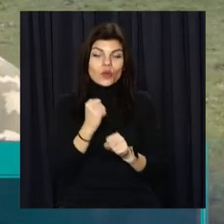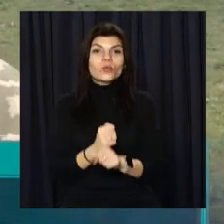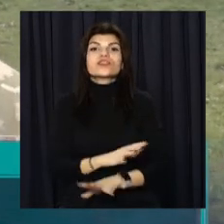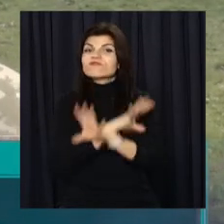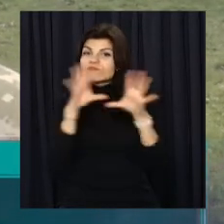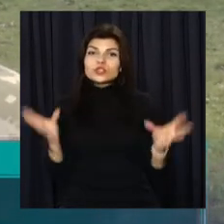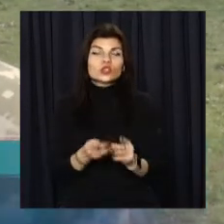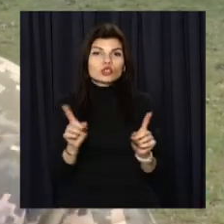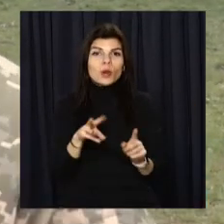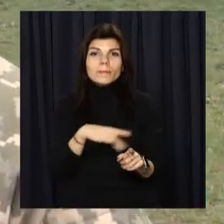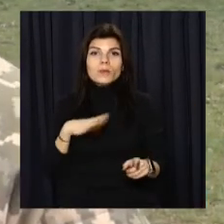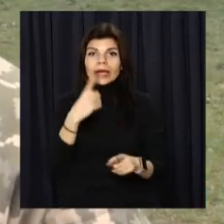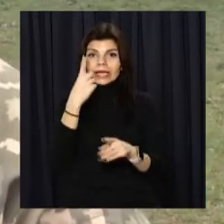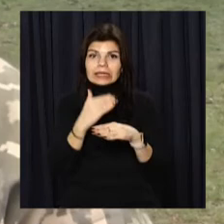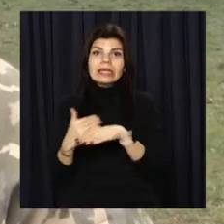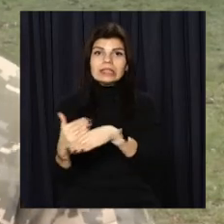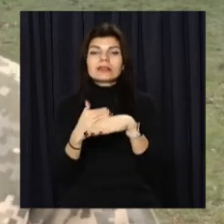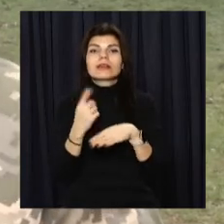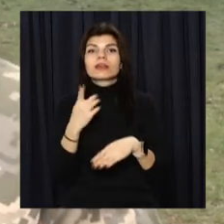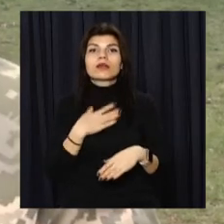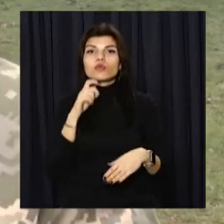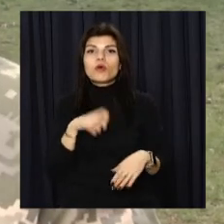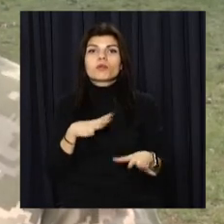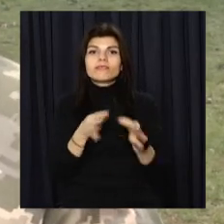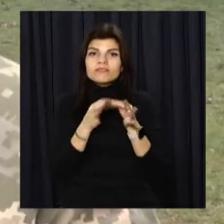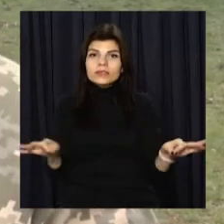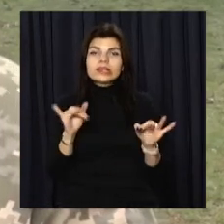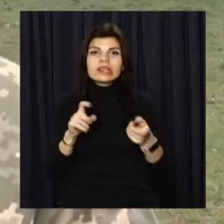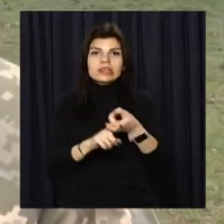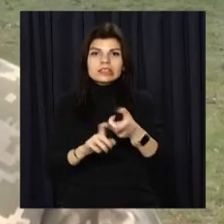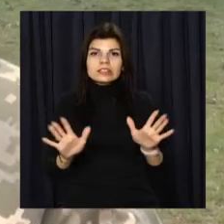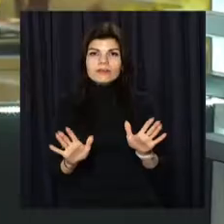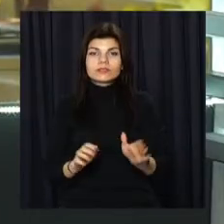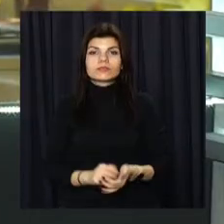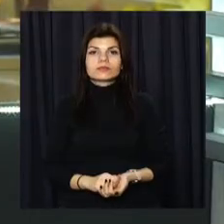все, щоб ми були єдині і країна наша була вільна і незалежна.